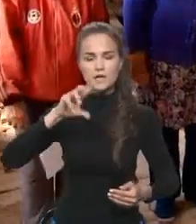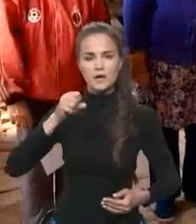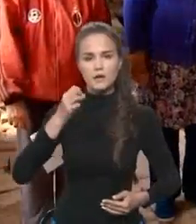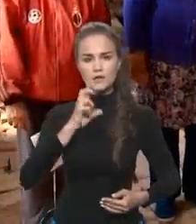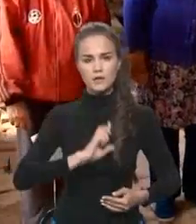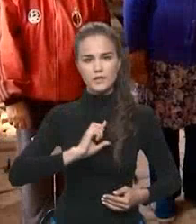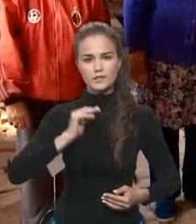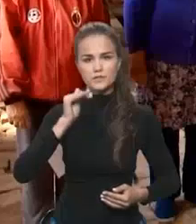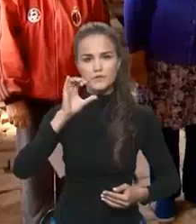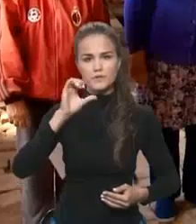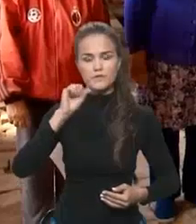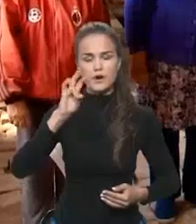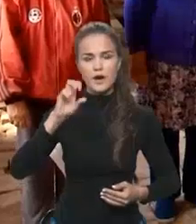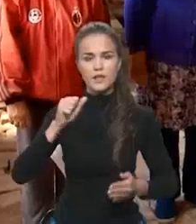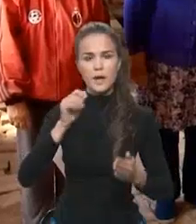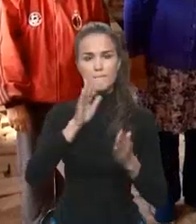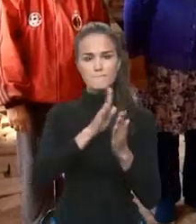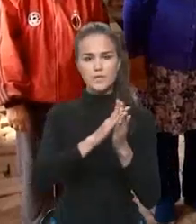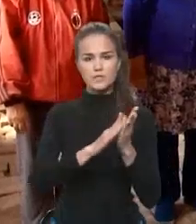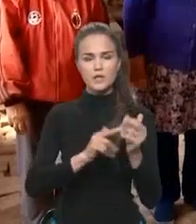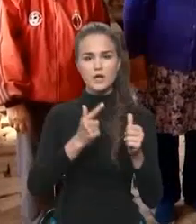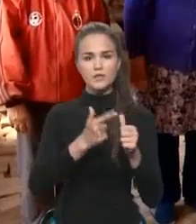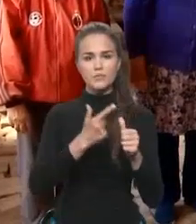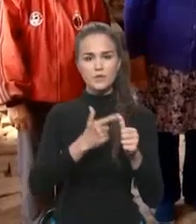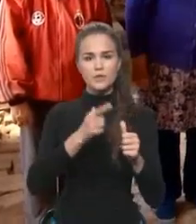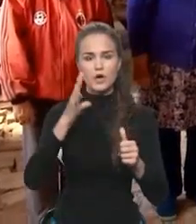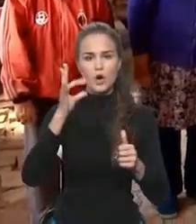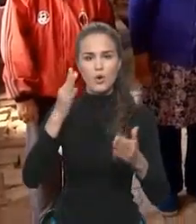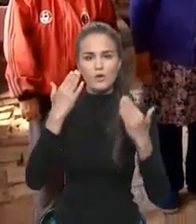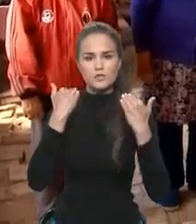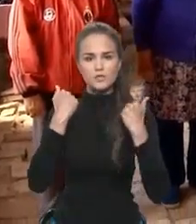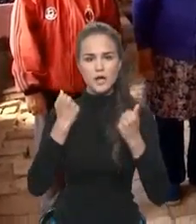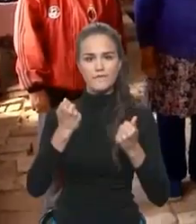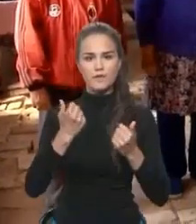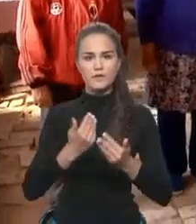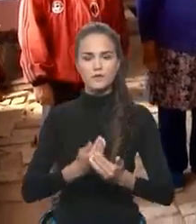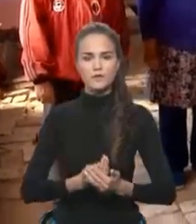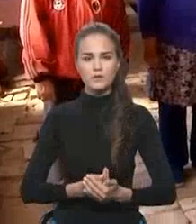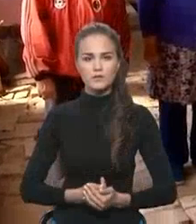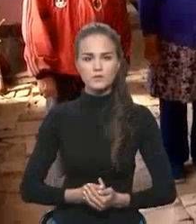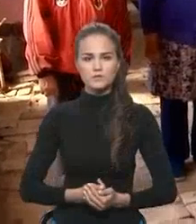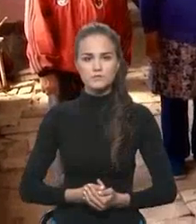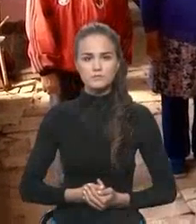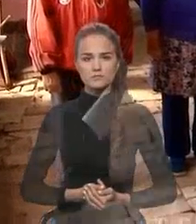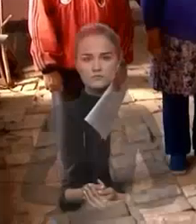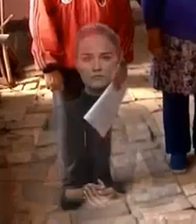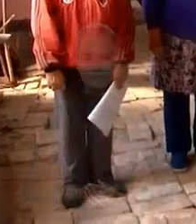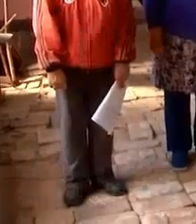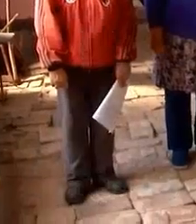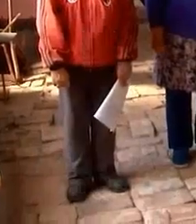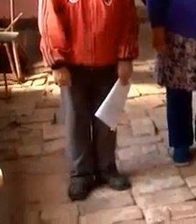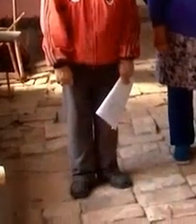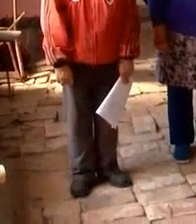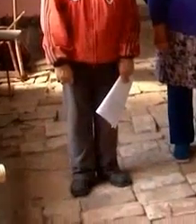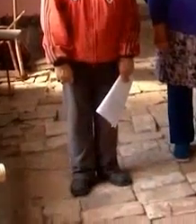Стефана Протеерия Дмитрия Протеерия Николая Протеерия Михаила Протеерия Михаила Иоанна Днила Валентина Алексея